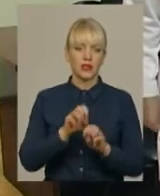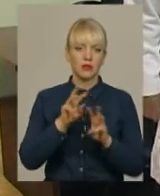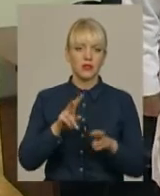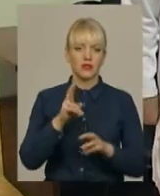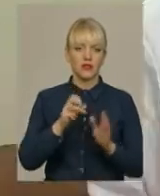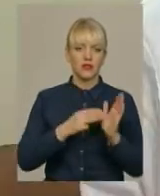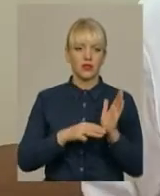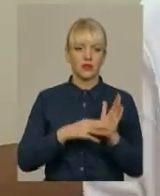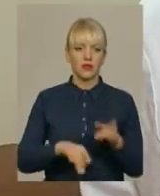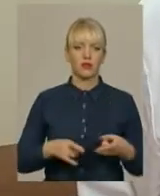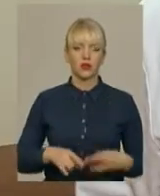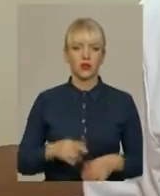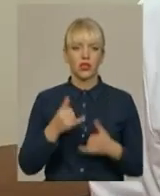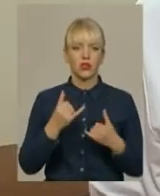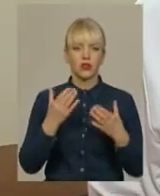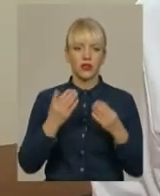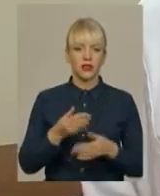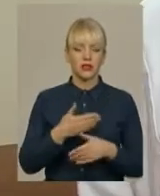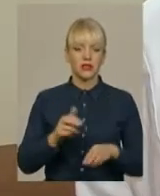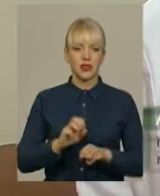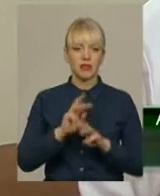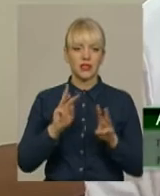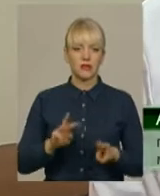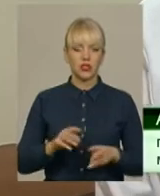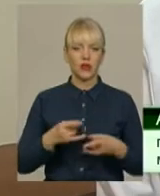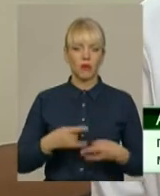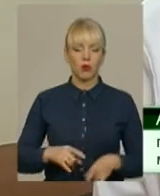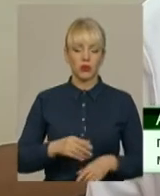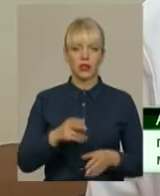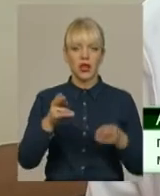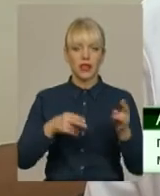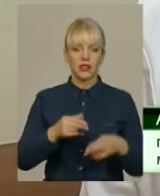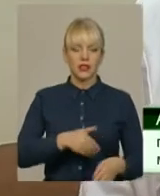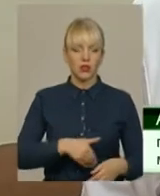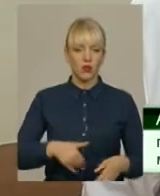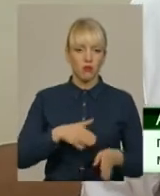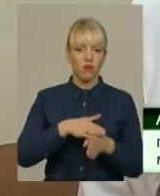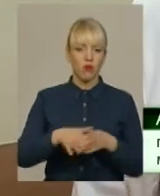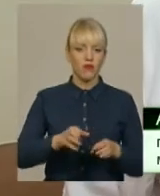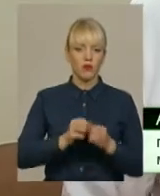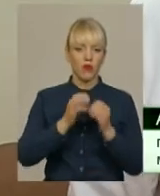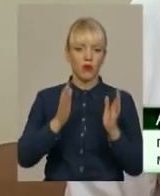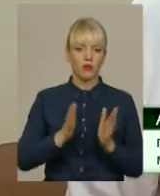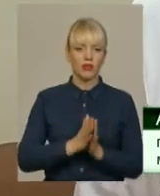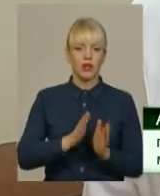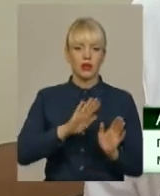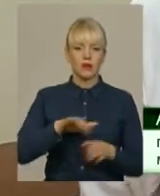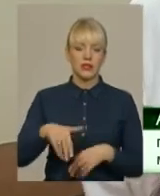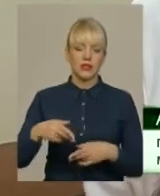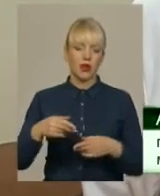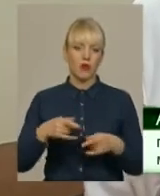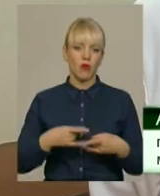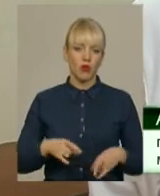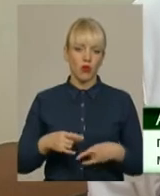пологів. На сьогоднішній день ми забезпечуємо пологи, кесарський ростин в повному об'ємі. Після пологи і після операційний період деякі